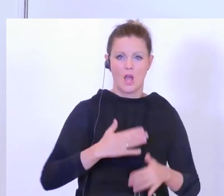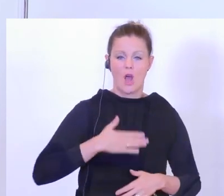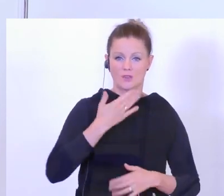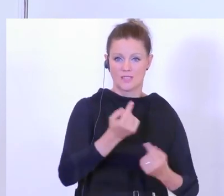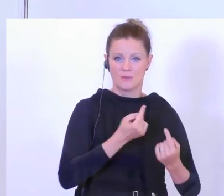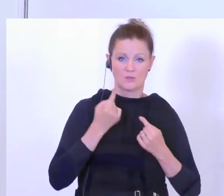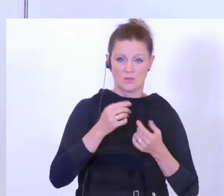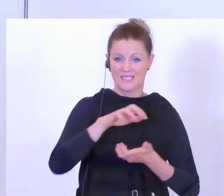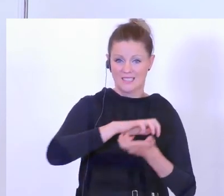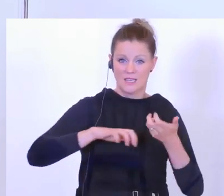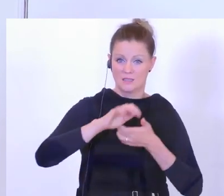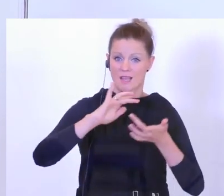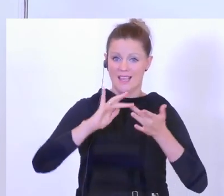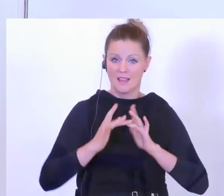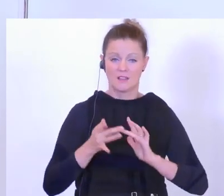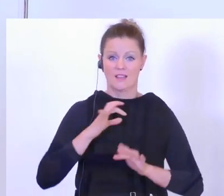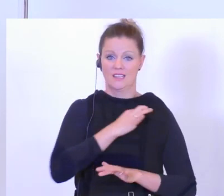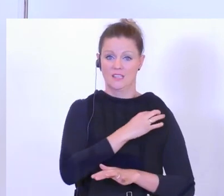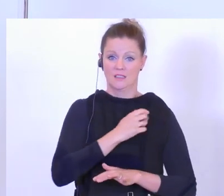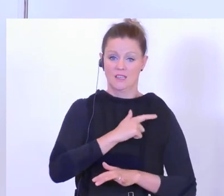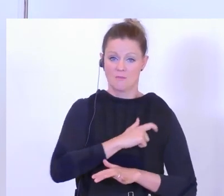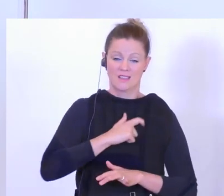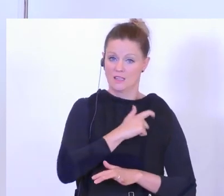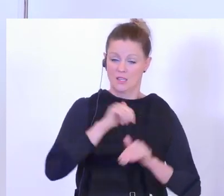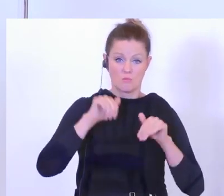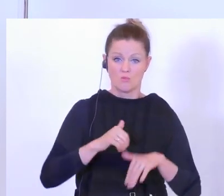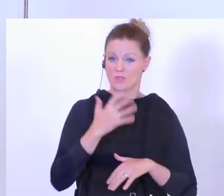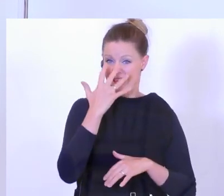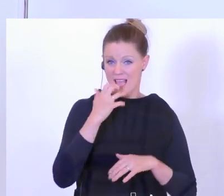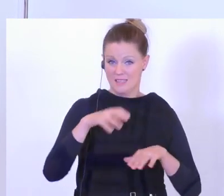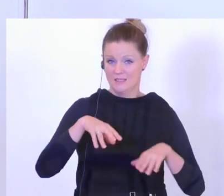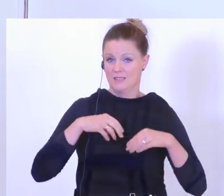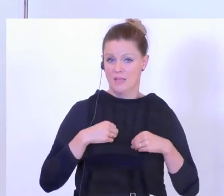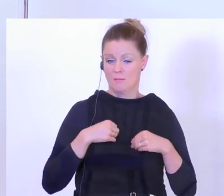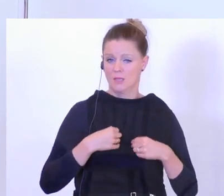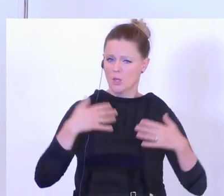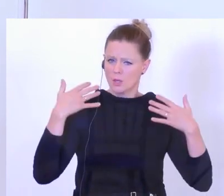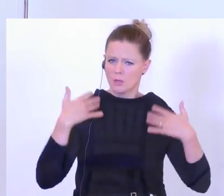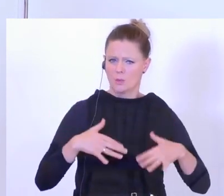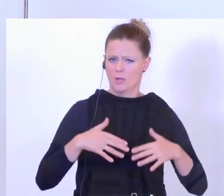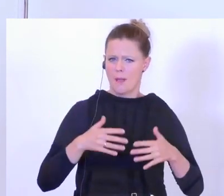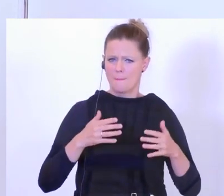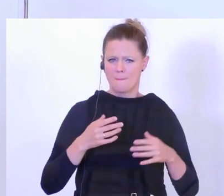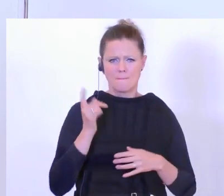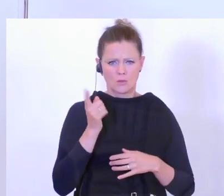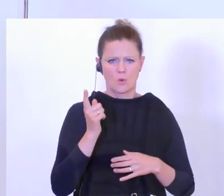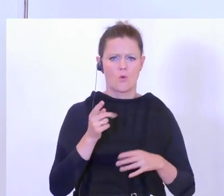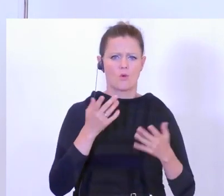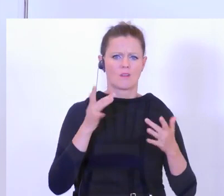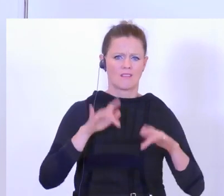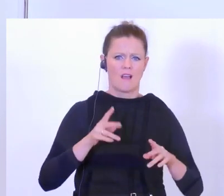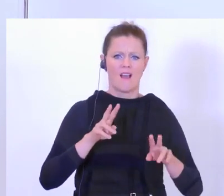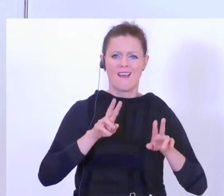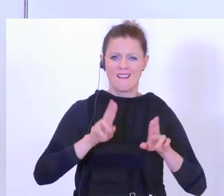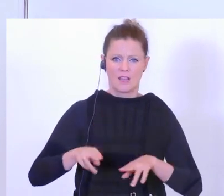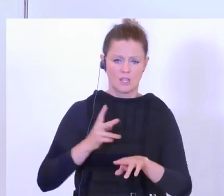hat sich gezeigt, dass die Internetkriminalität sehr ernstzunehmend ist, eine intensive Bedrohung des Rechtsstaates und der Sicherheit